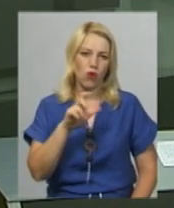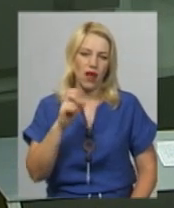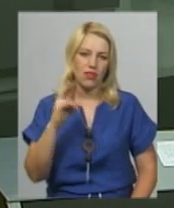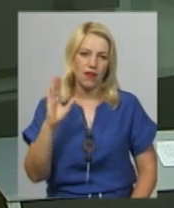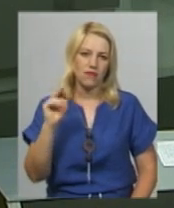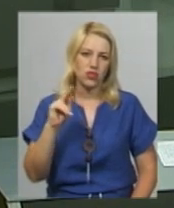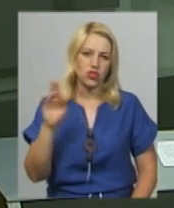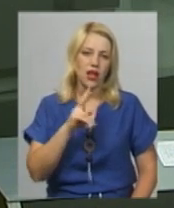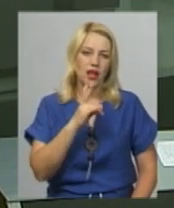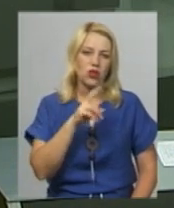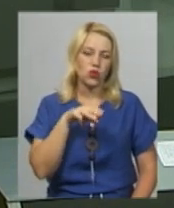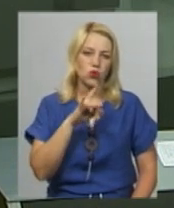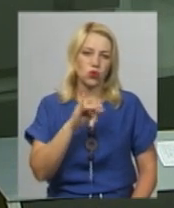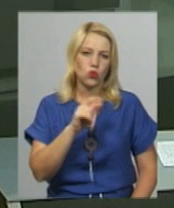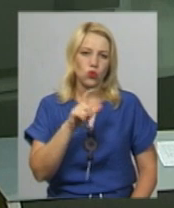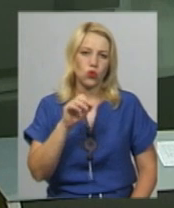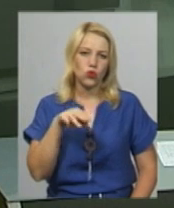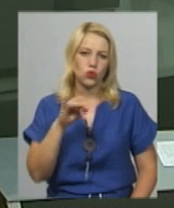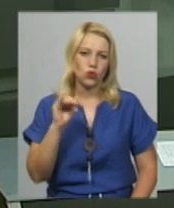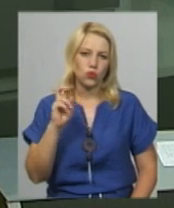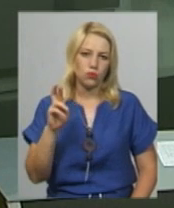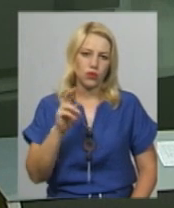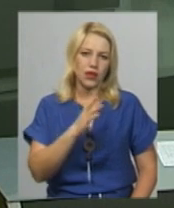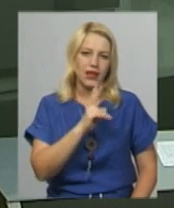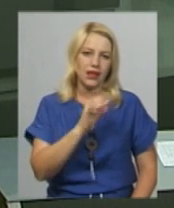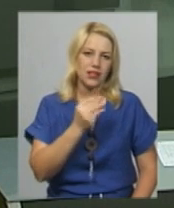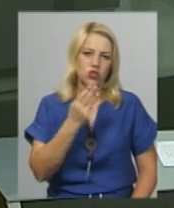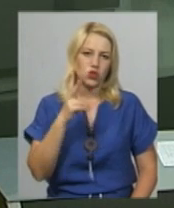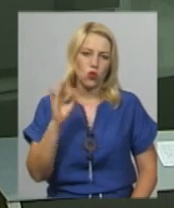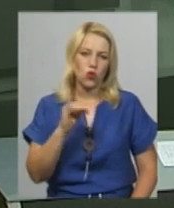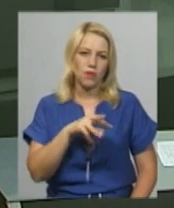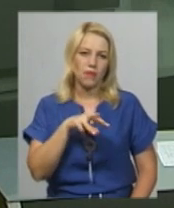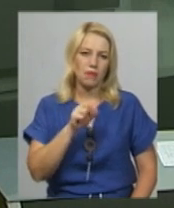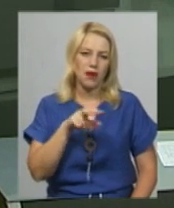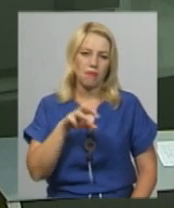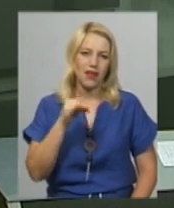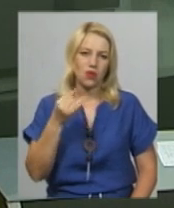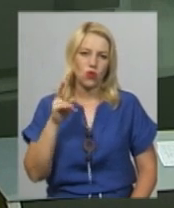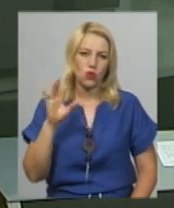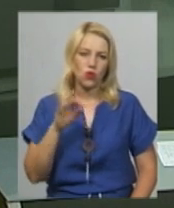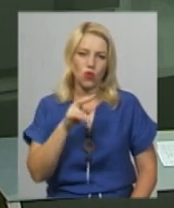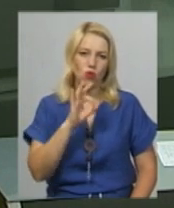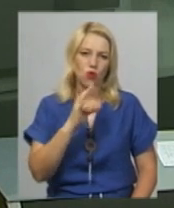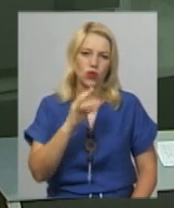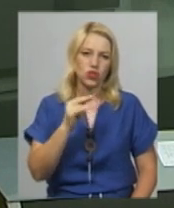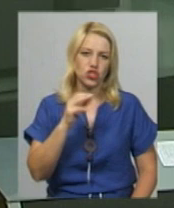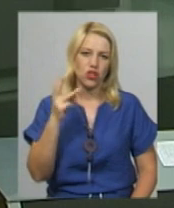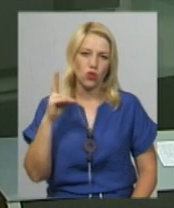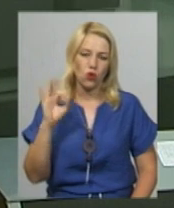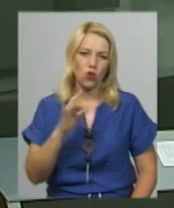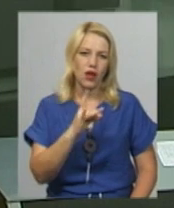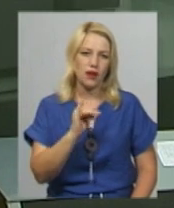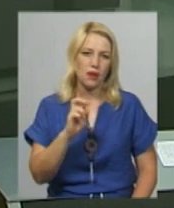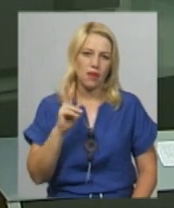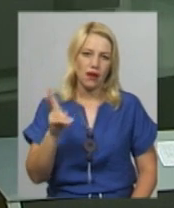Назарія Волкутруба, Віталія Гордієнко, В'ячеслава Кишко, Ігоря Мамекіна, Олександра Міщенко, Юрія Рибака,